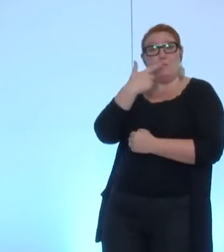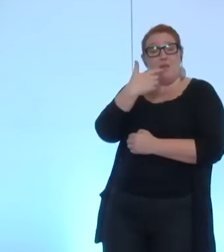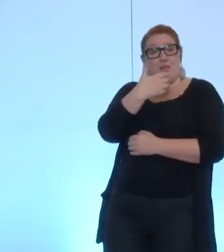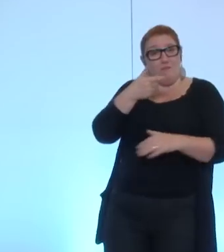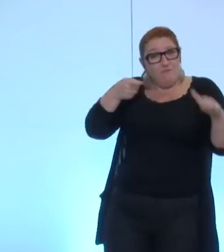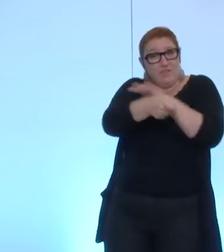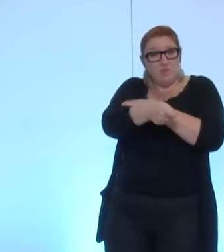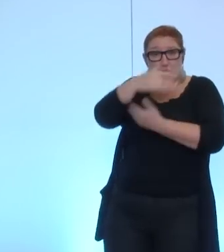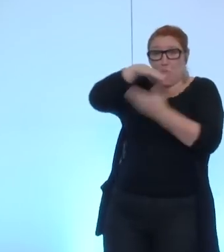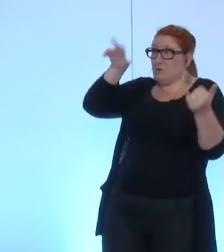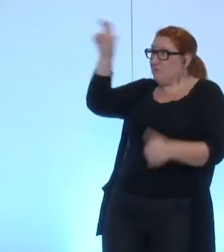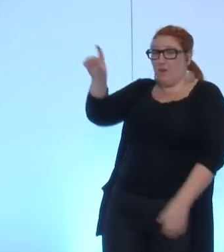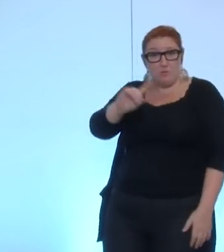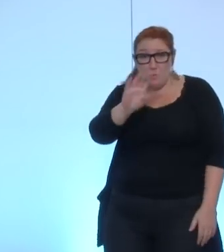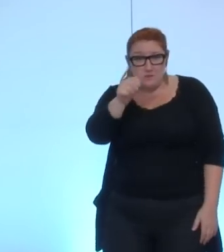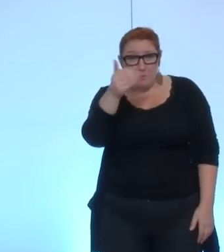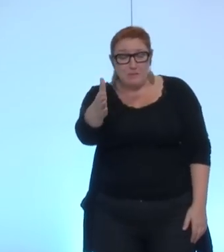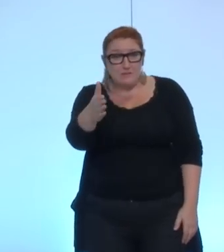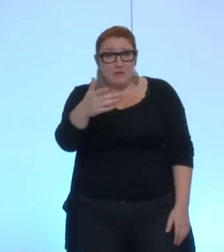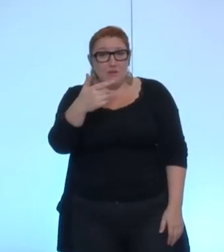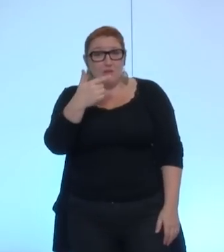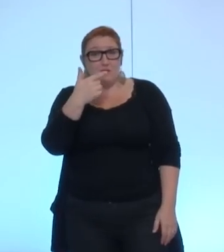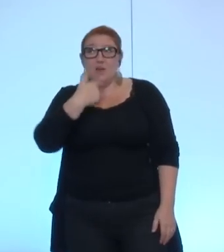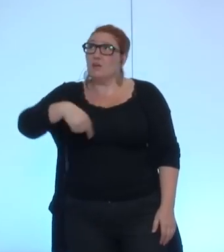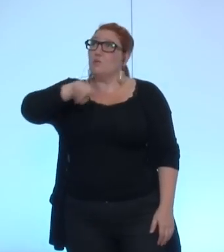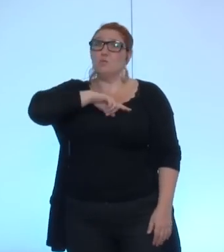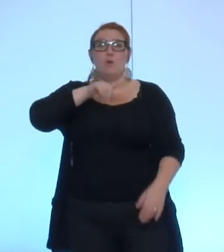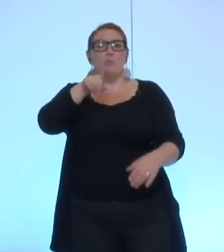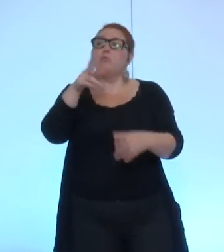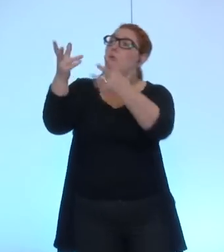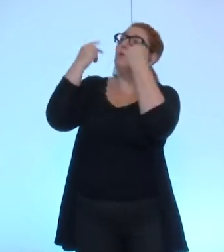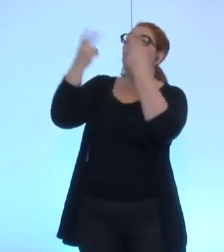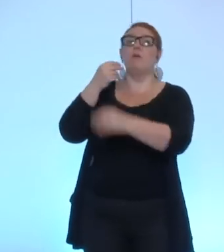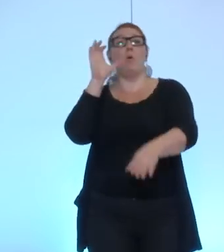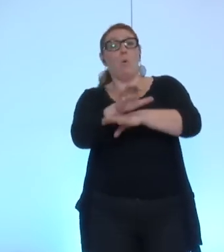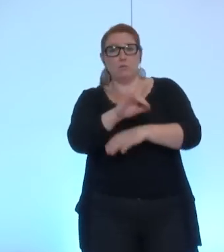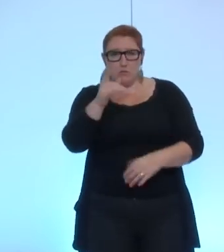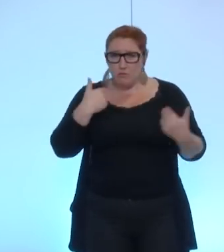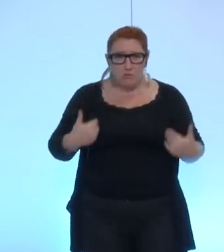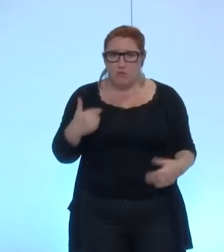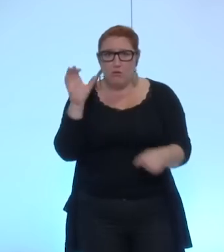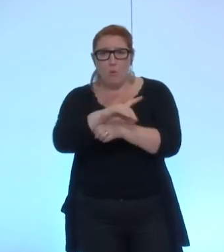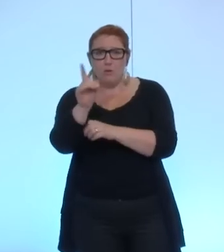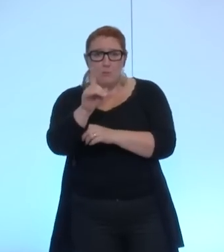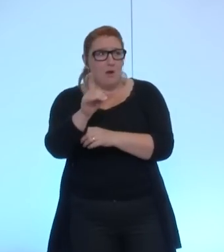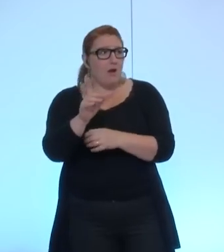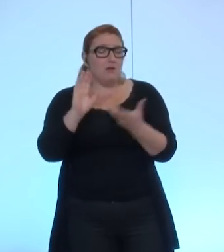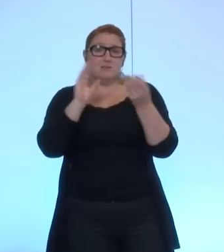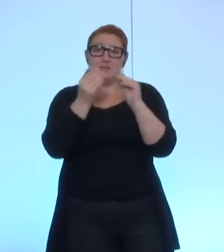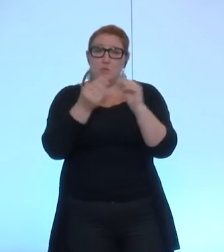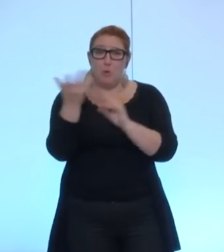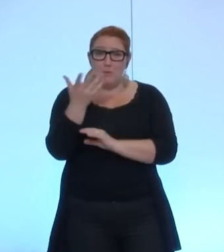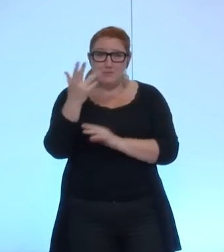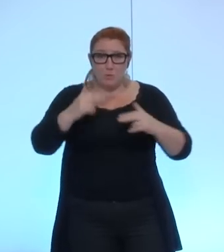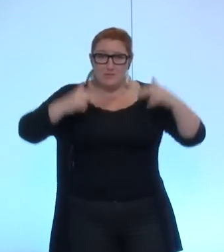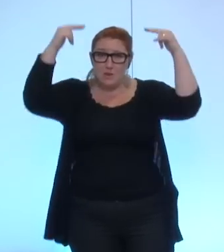Ce qui ne veut pas dire, comme vous venez de le déclarer, qu'on est contre. On n'est pas contre. C'est simplement une question d'échelle. C'est une question